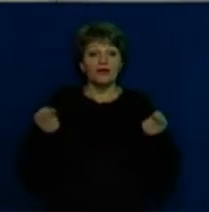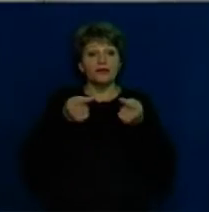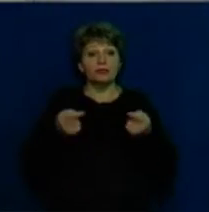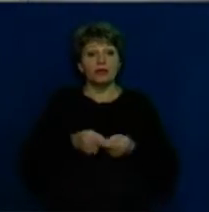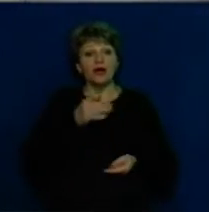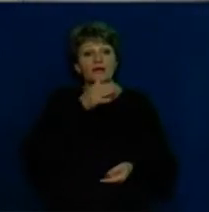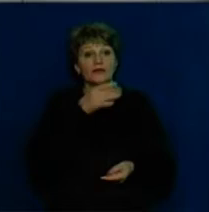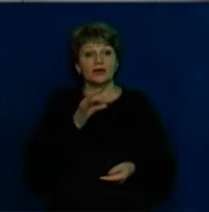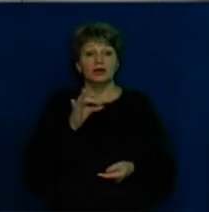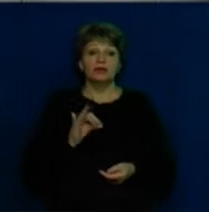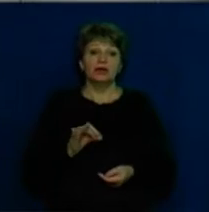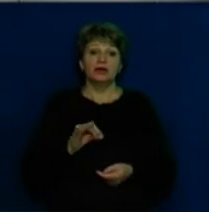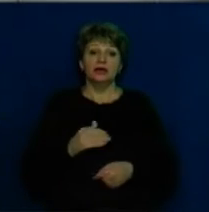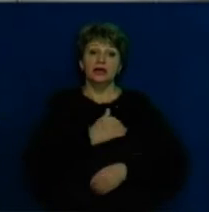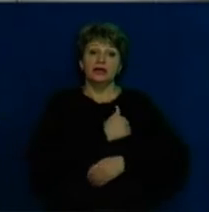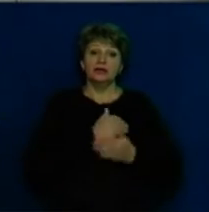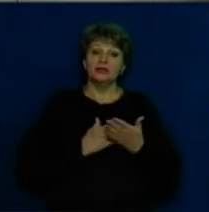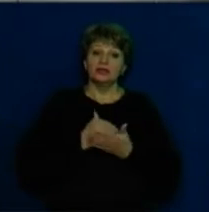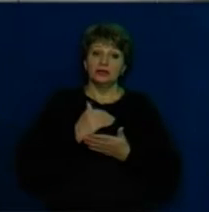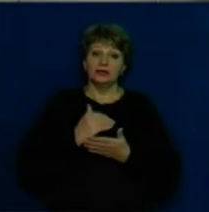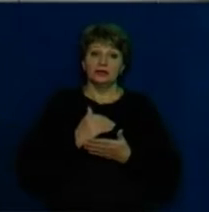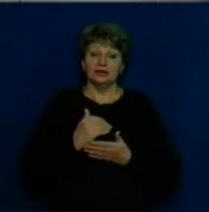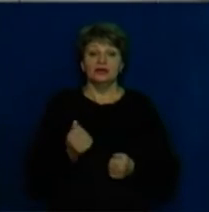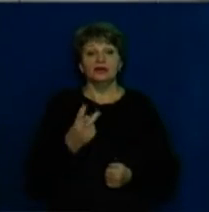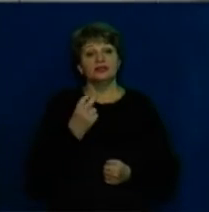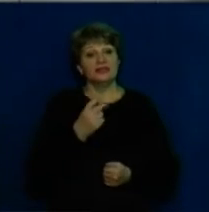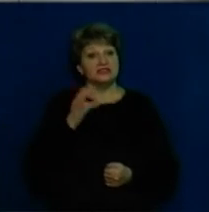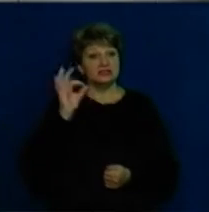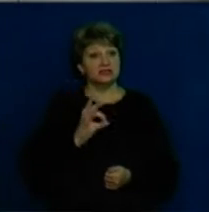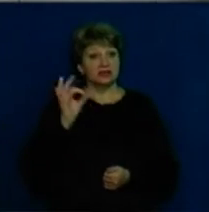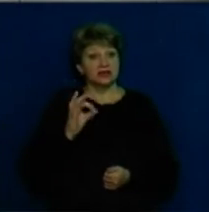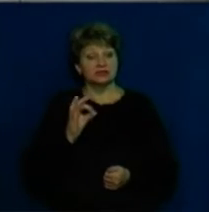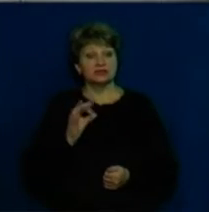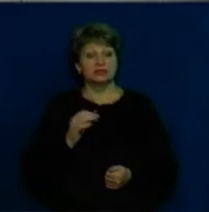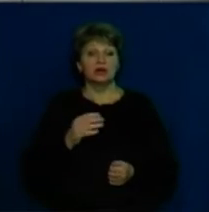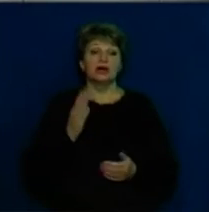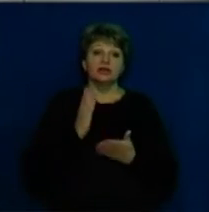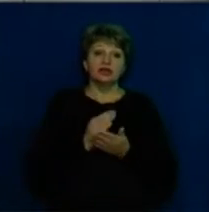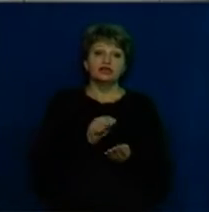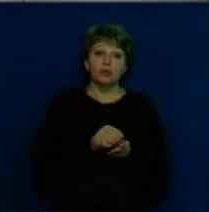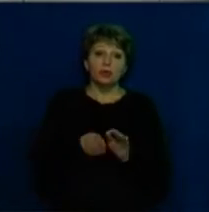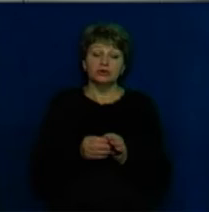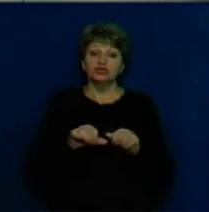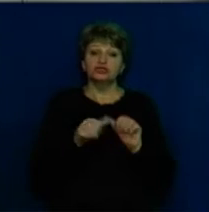під здобу, 200 градусів температура, ну і в зависимості булочки 16 хвилин,